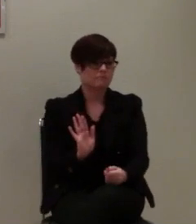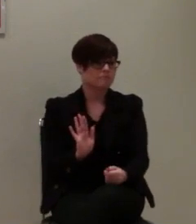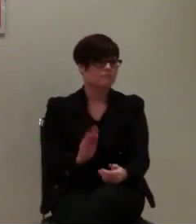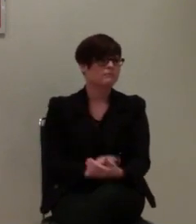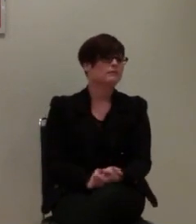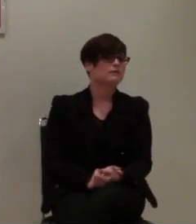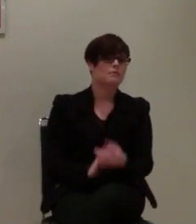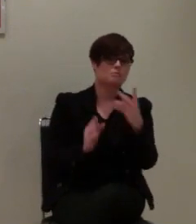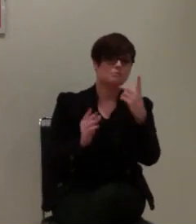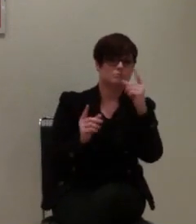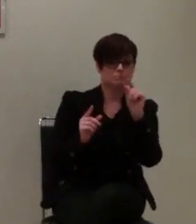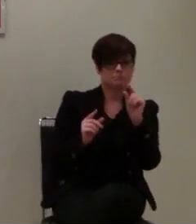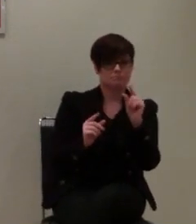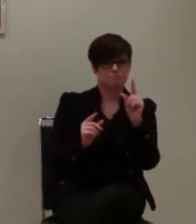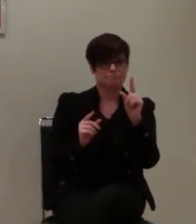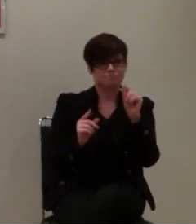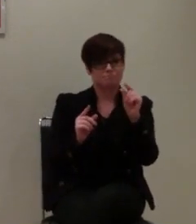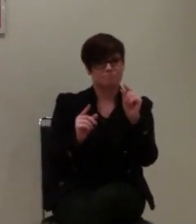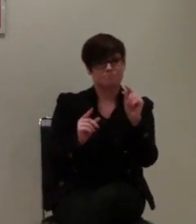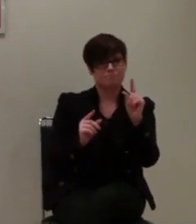Sache also etwas nach hinten verschieben.